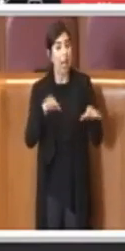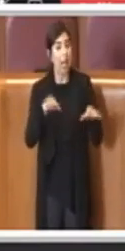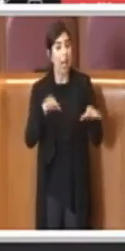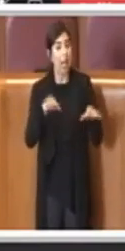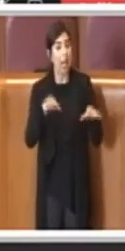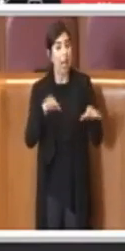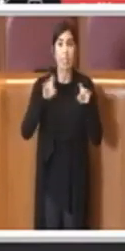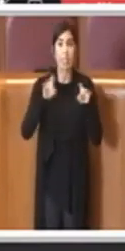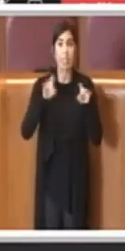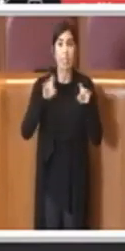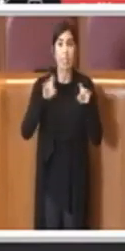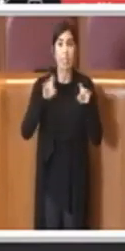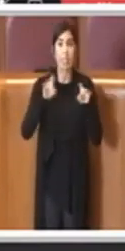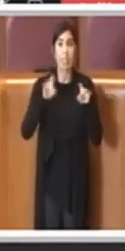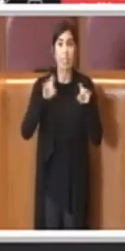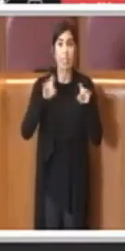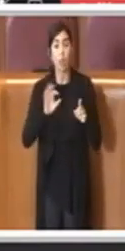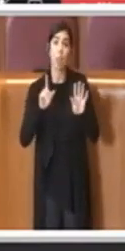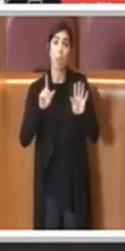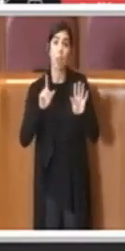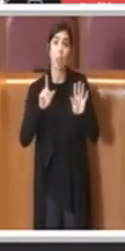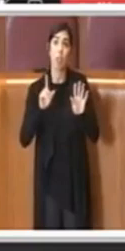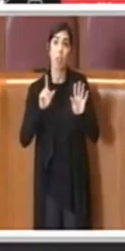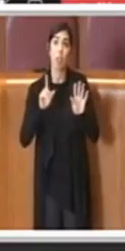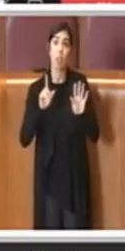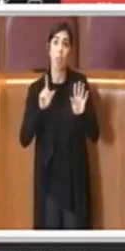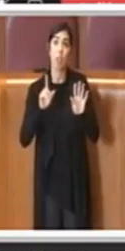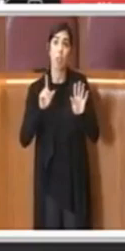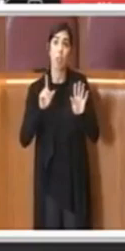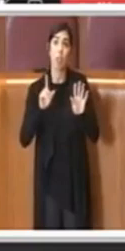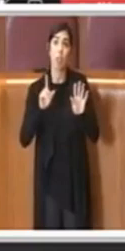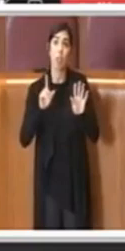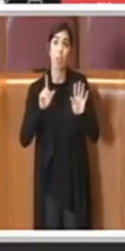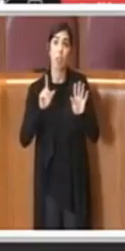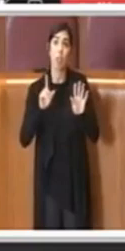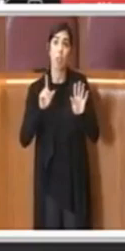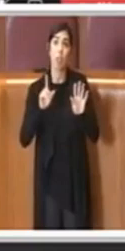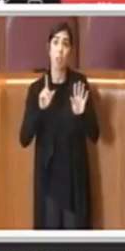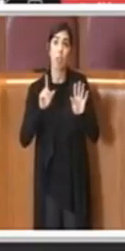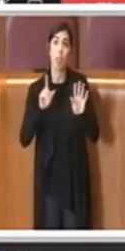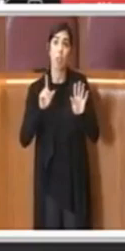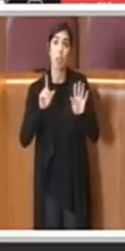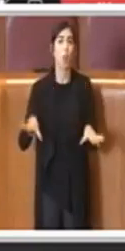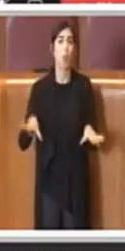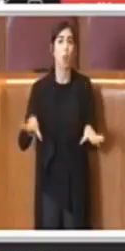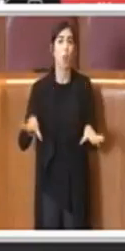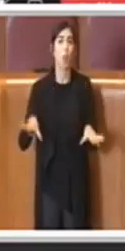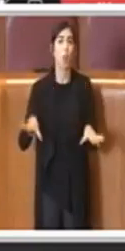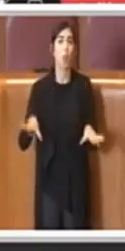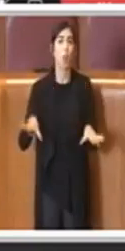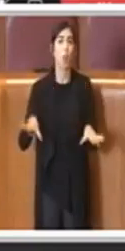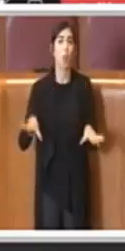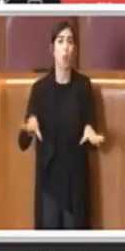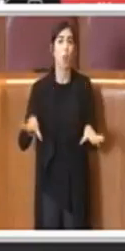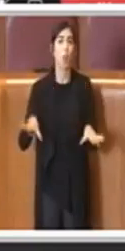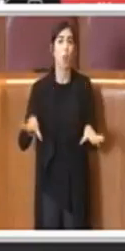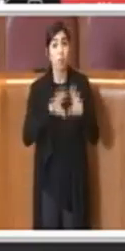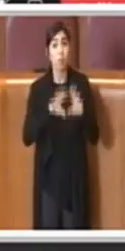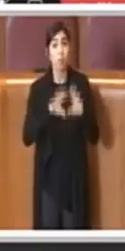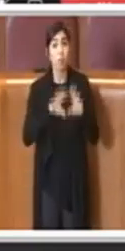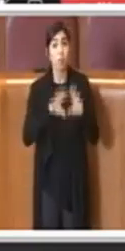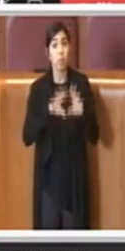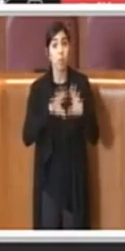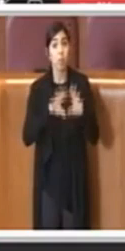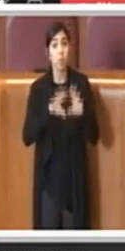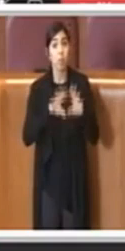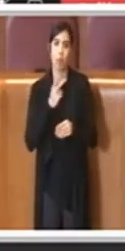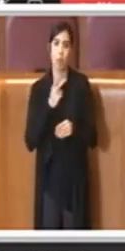cinematografiche e in altri spazi all'aperto. Di fatto questa è una realtà durissima da